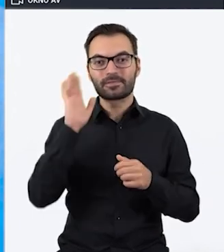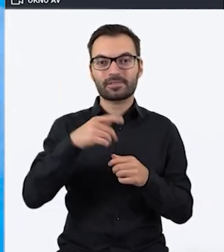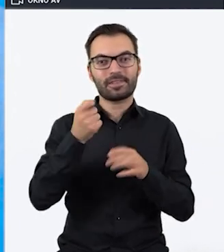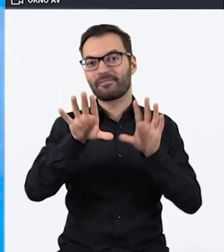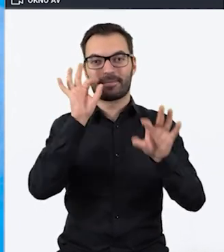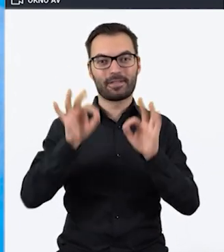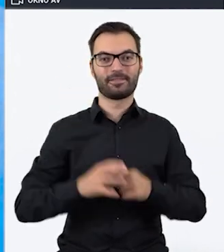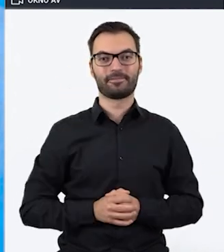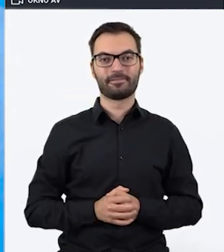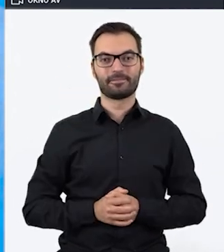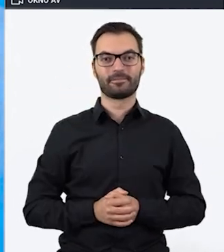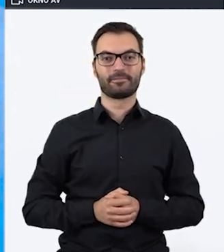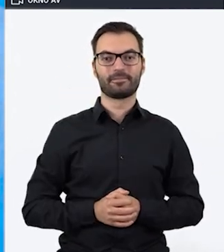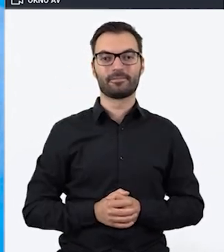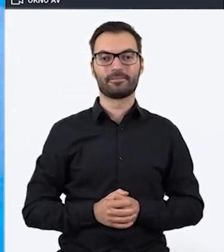wybrane?